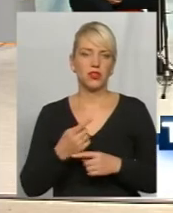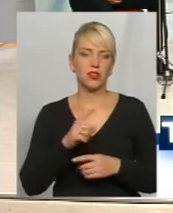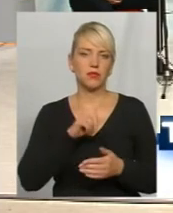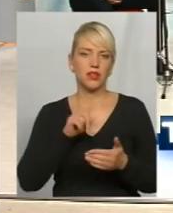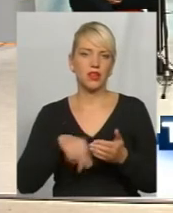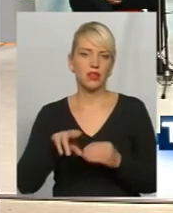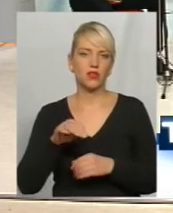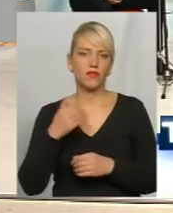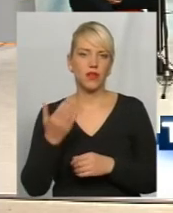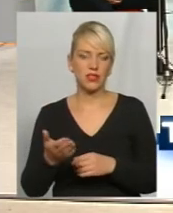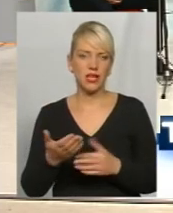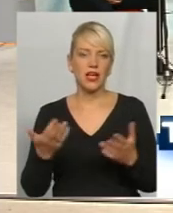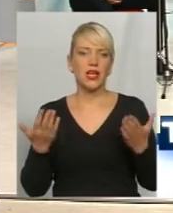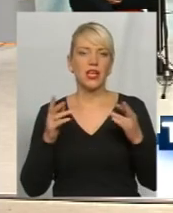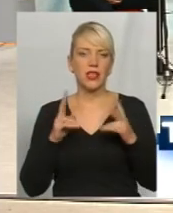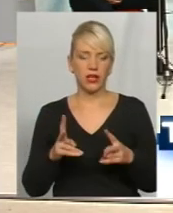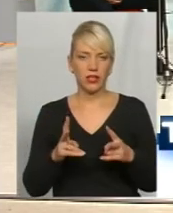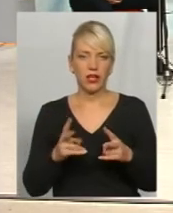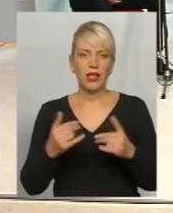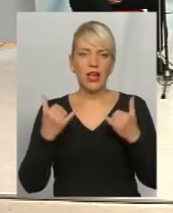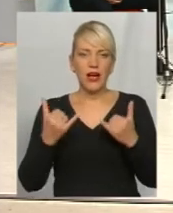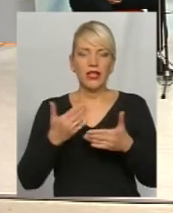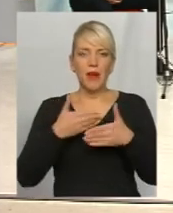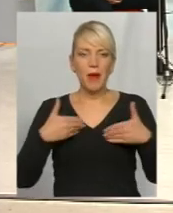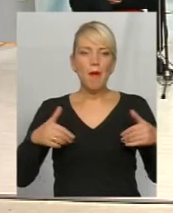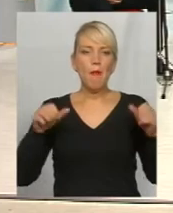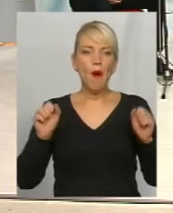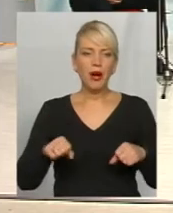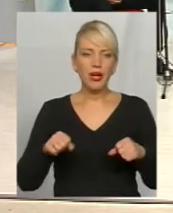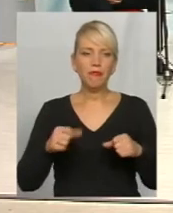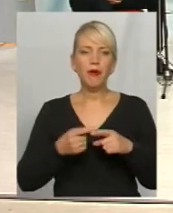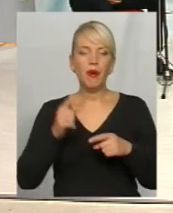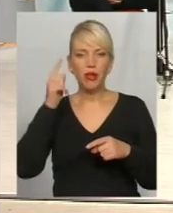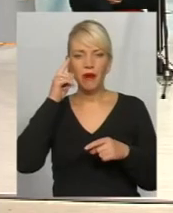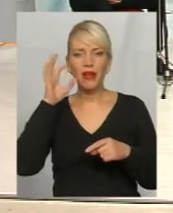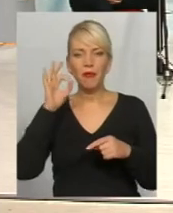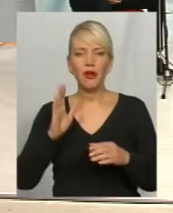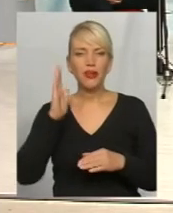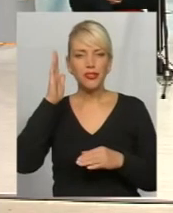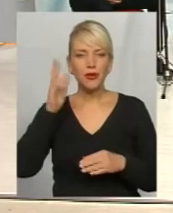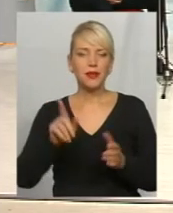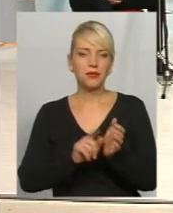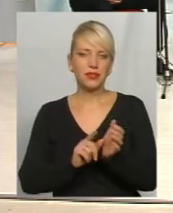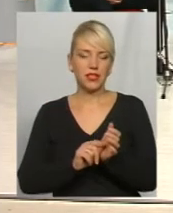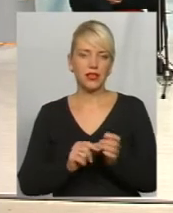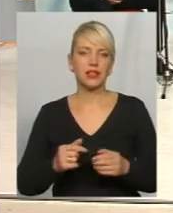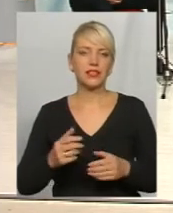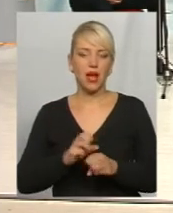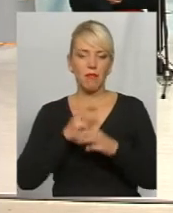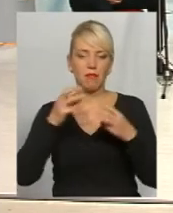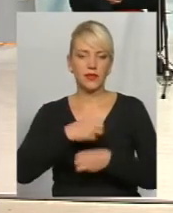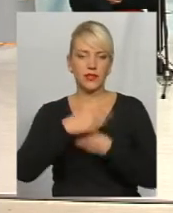яким же ж чином зараз ми можемо подбати про достойне пенсійне забезпечення і